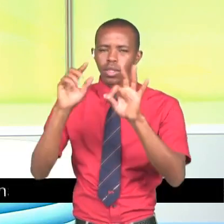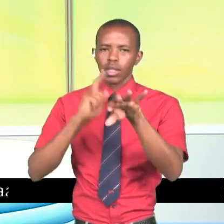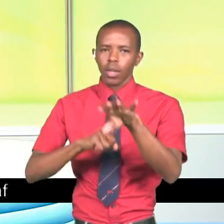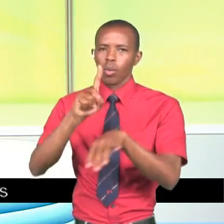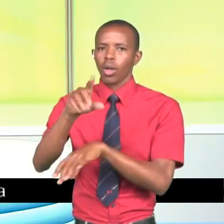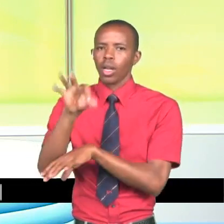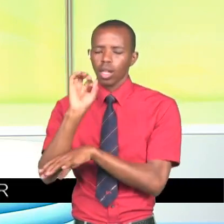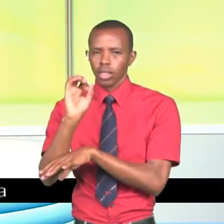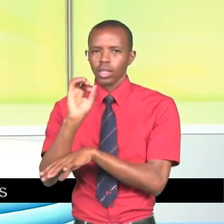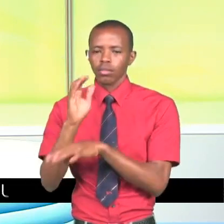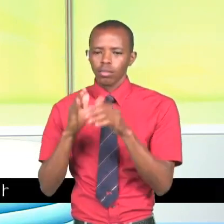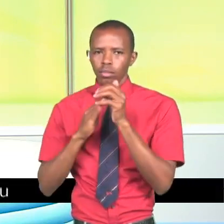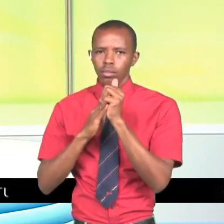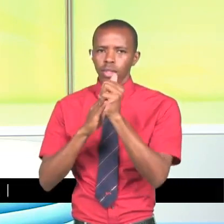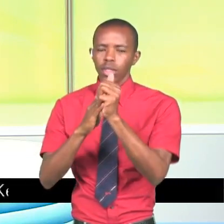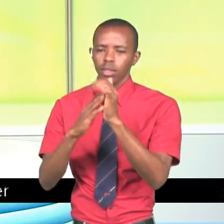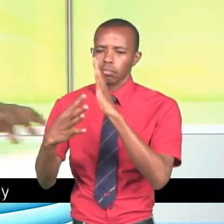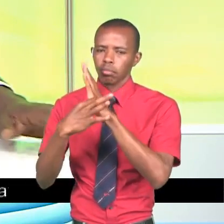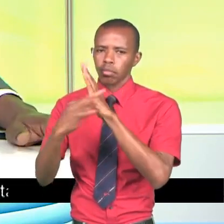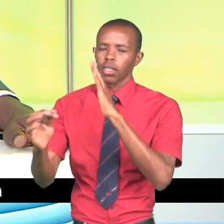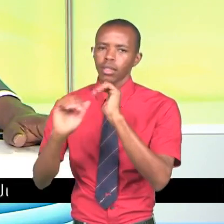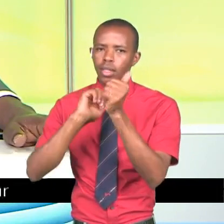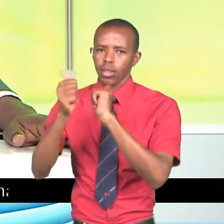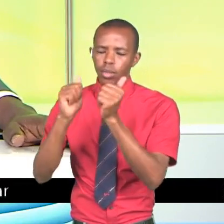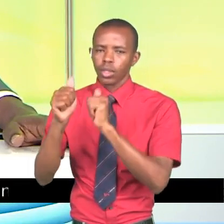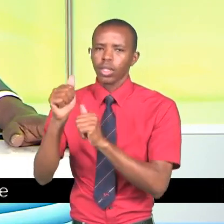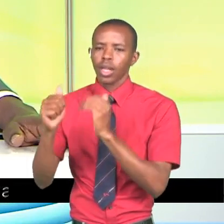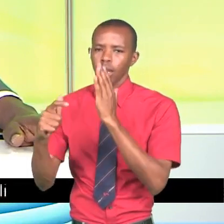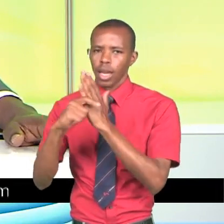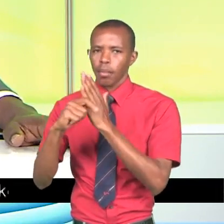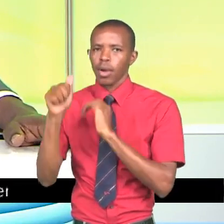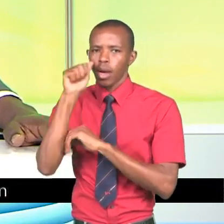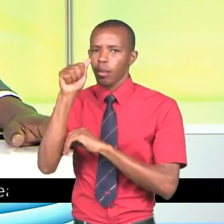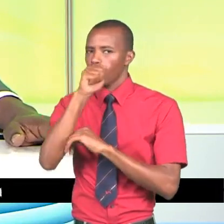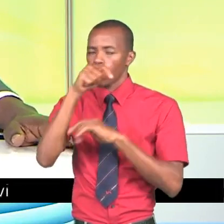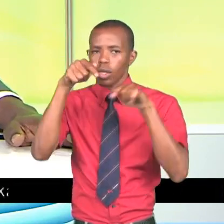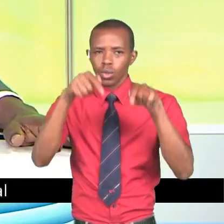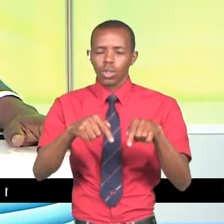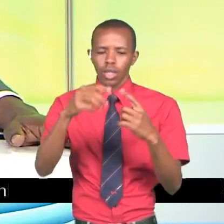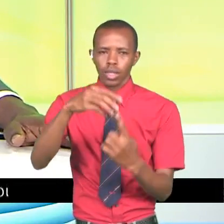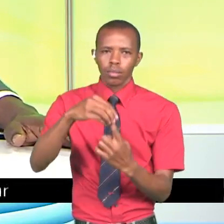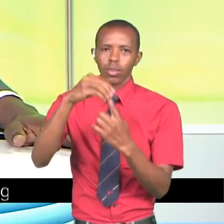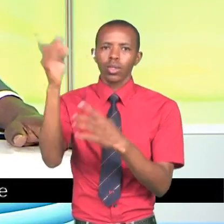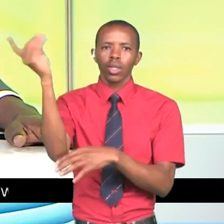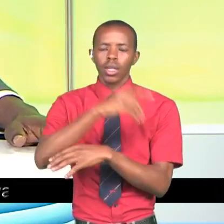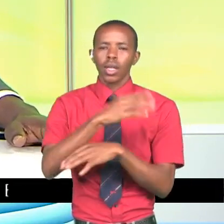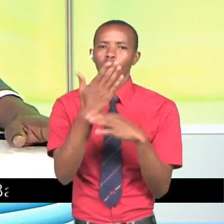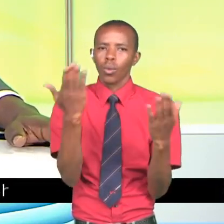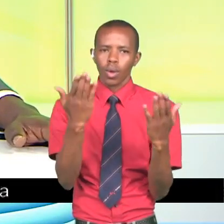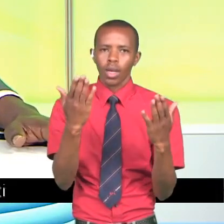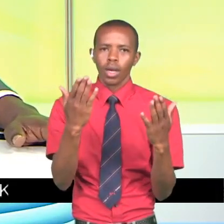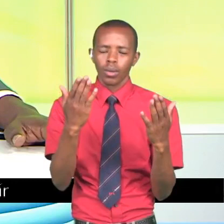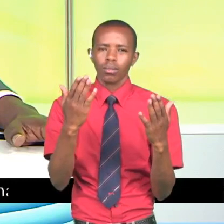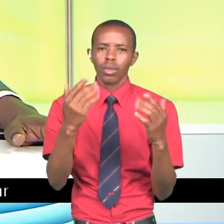unusu na kuendesho na na haodha ngulu Wa masala spoti Abula Hamed Mtazamaji siku ya leo ni siku ya kipeke kabisa mbapo Tutakotu na